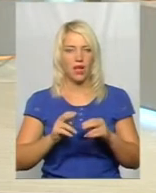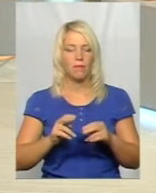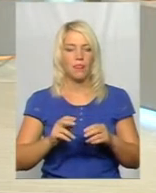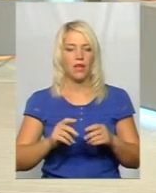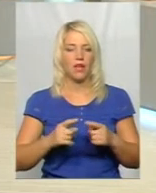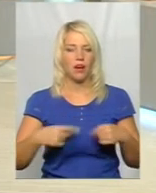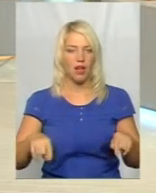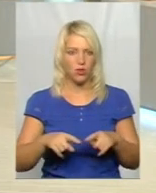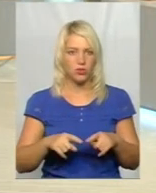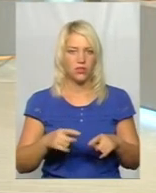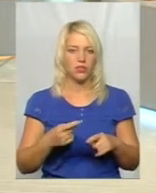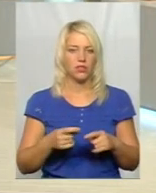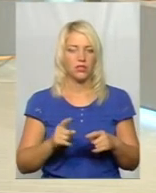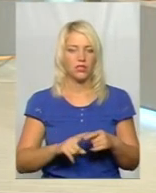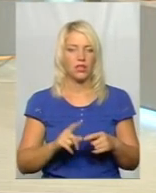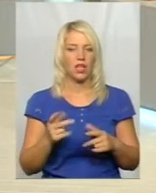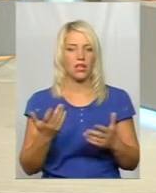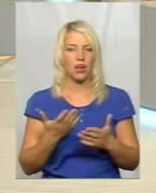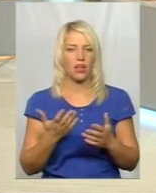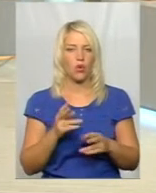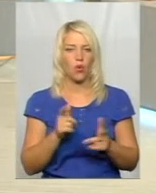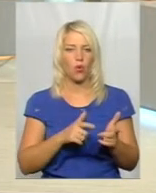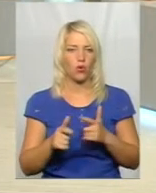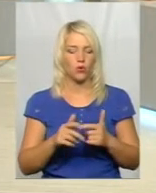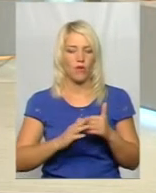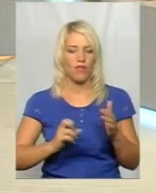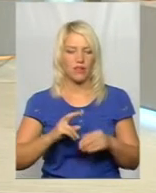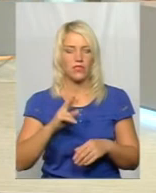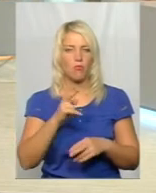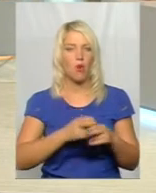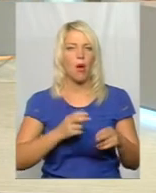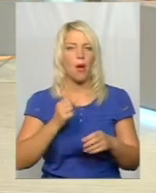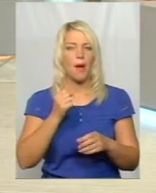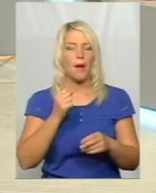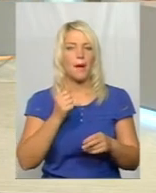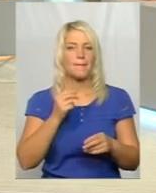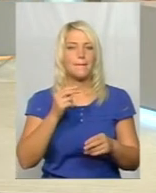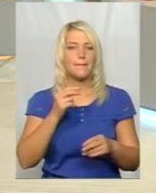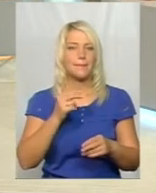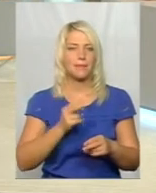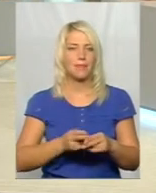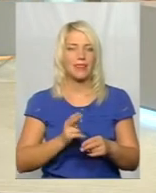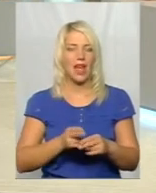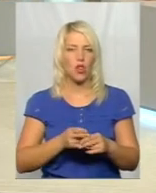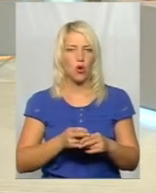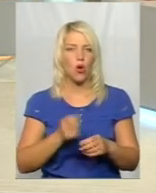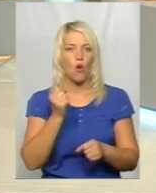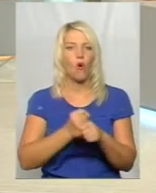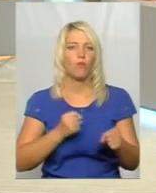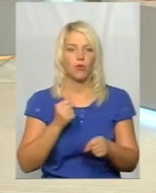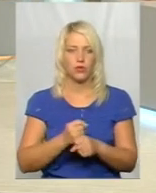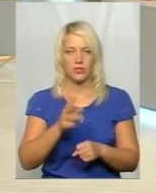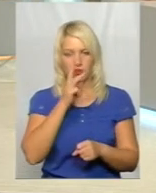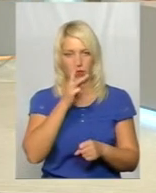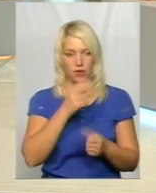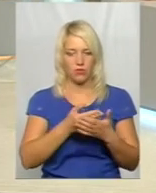навчальний закон, який готує фахівців по металлообробці. І стартова зарплата сьогодні від